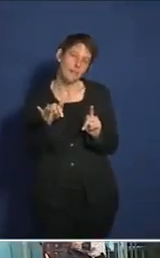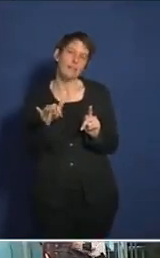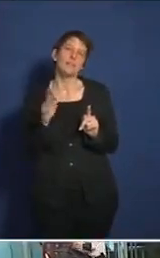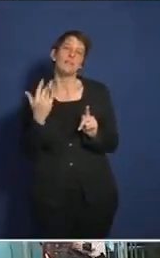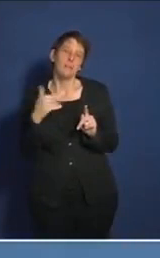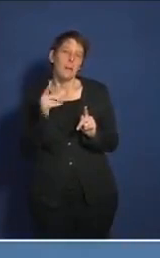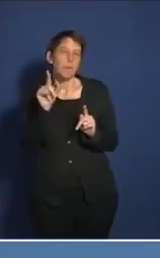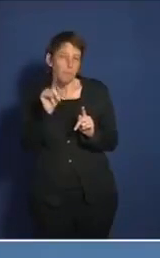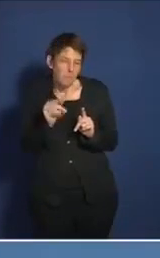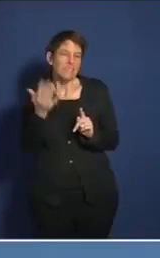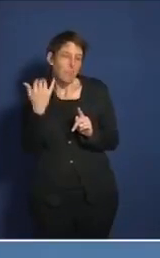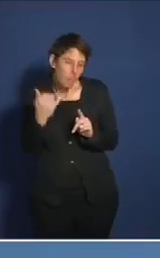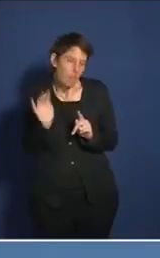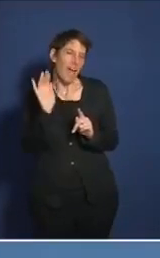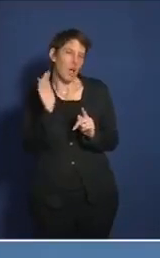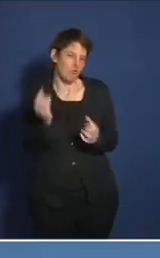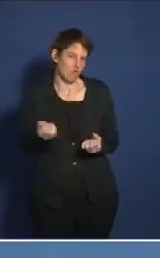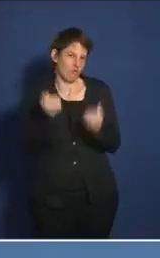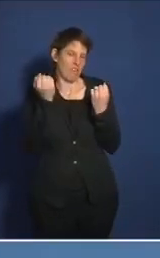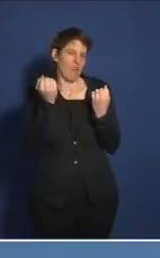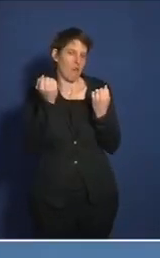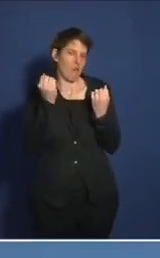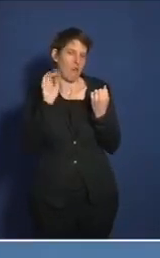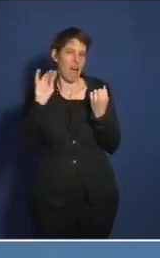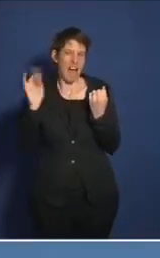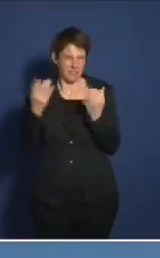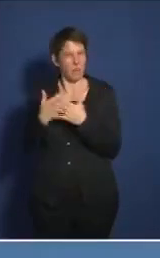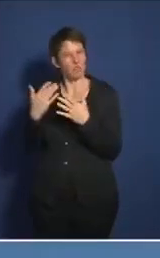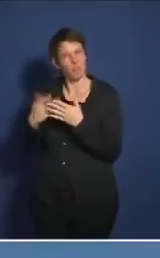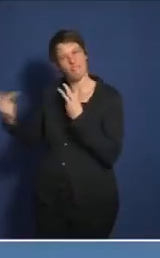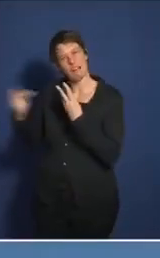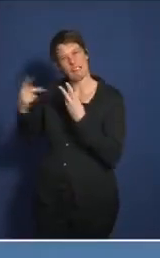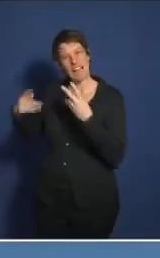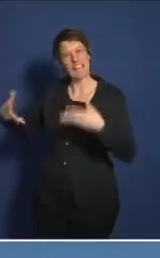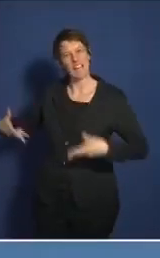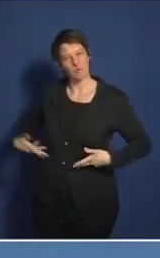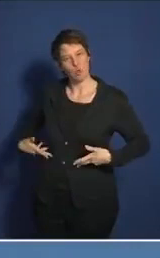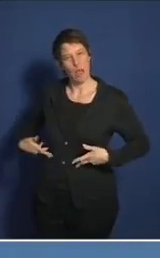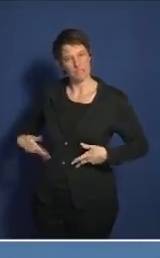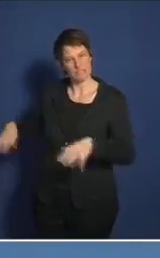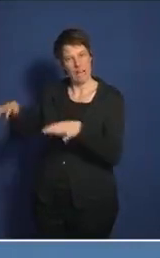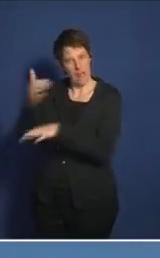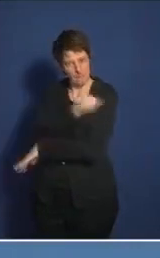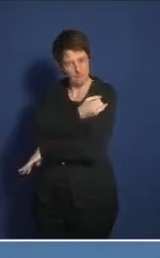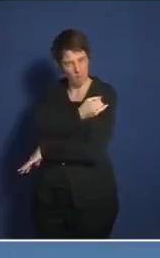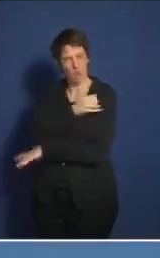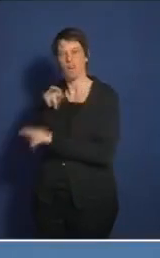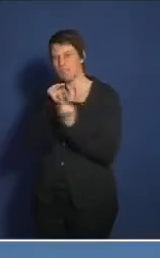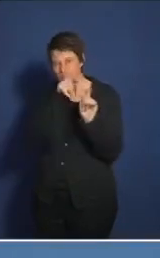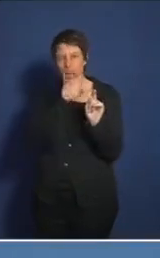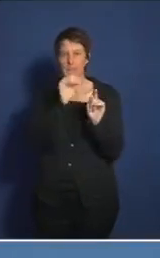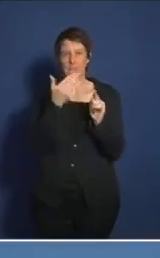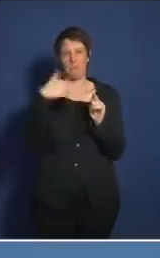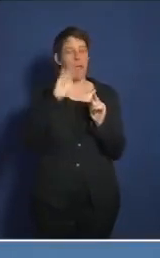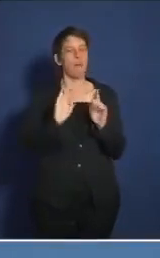Intensität vielleicht etwas höher ist, als wir sie von der Influenza-Impfung kommen. Aber ansonsten gibt es keine Auffälligkeiten. Sie